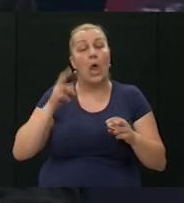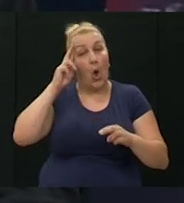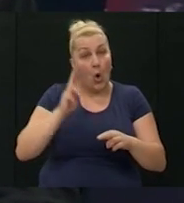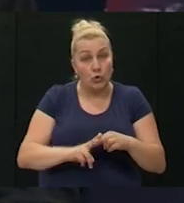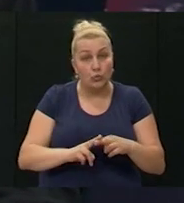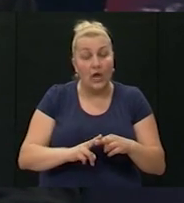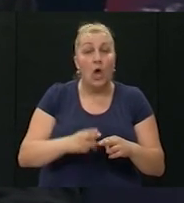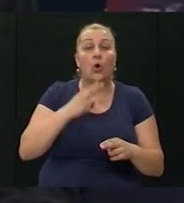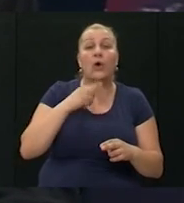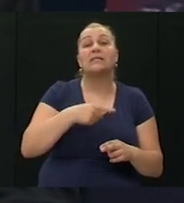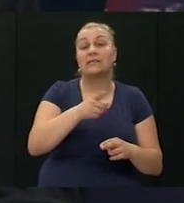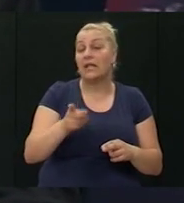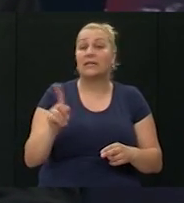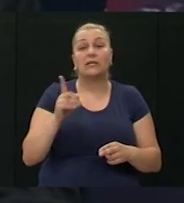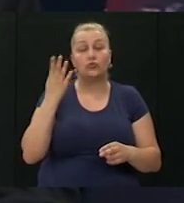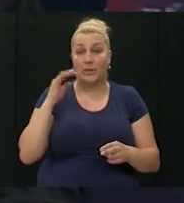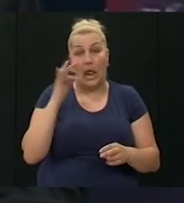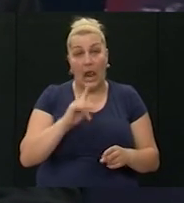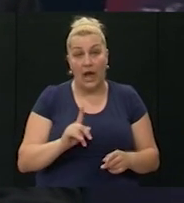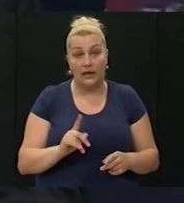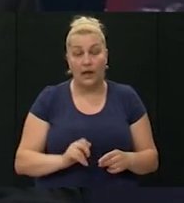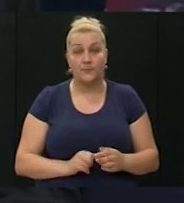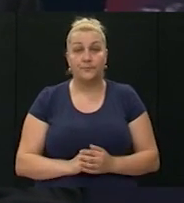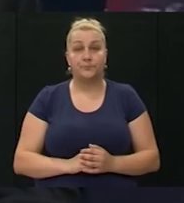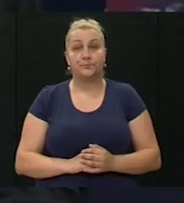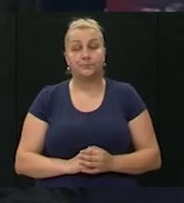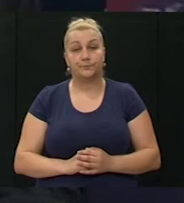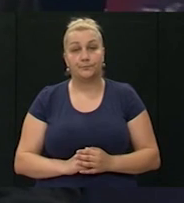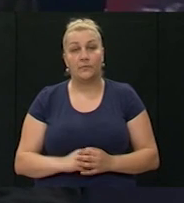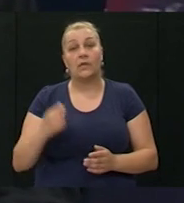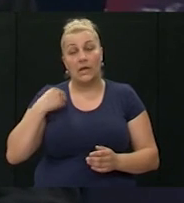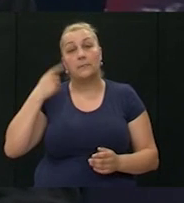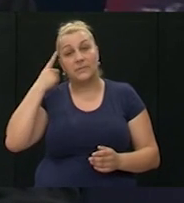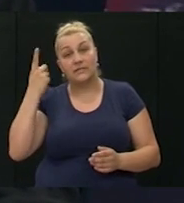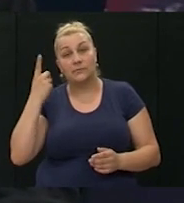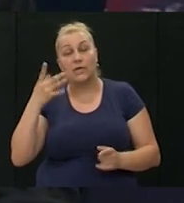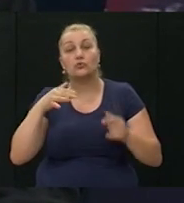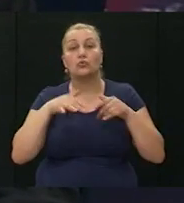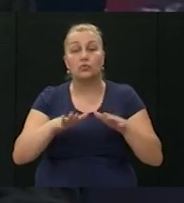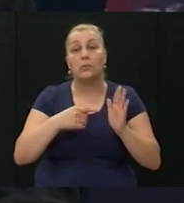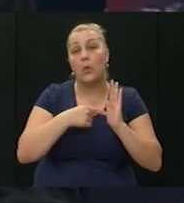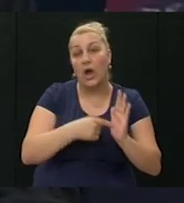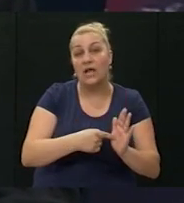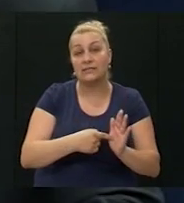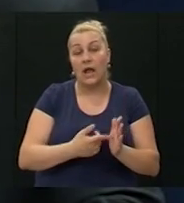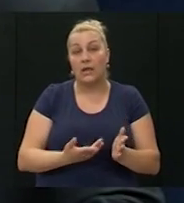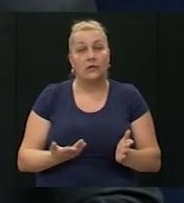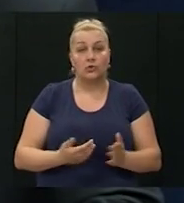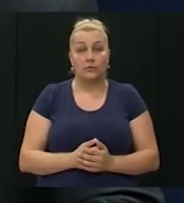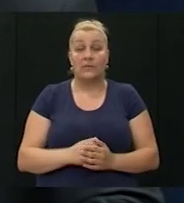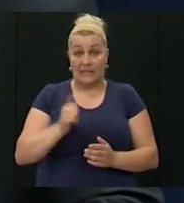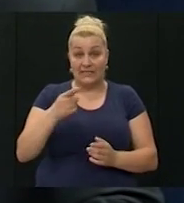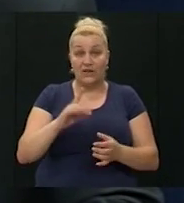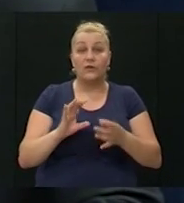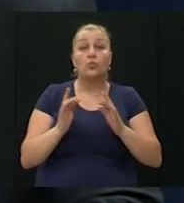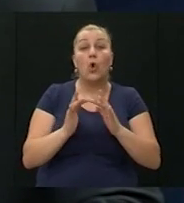odluke koje za njih sigurno nisu bile lake i mislim da su ljudi pokazali... Jesu li u kontaktu sa jednim i sa